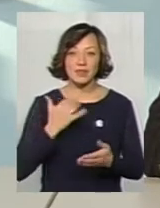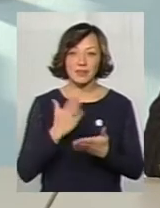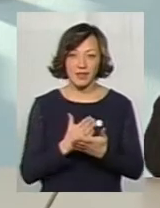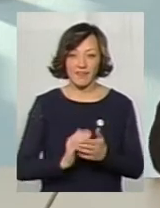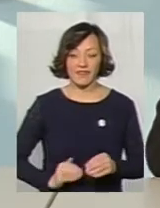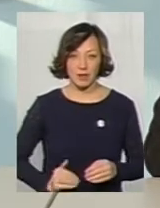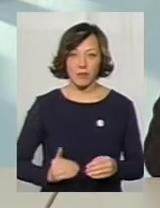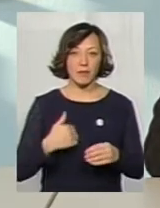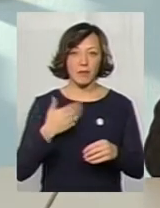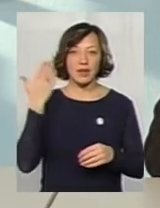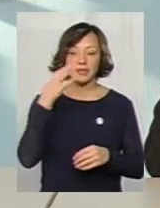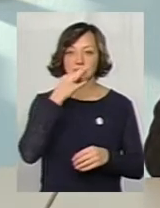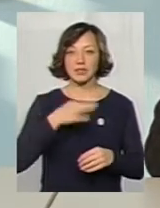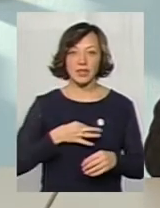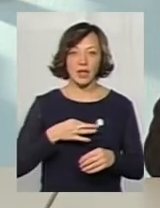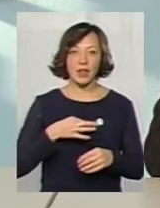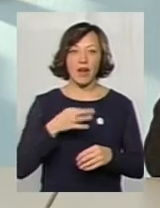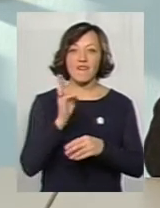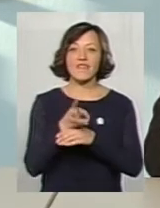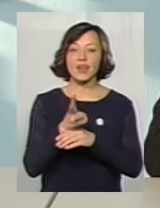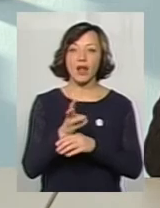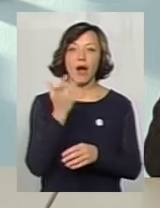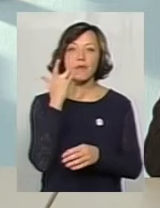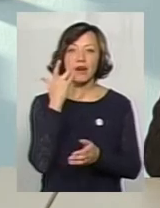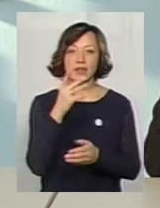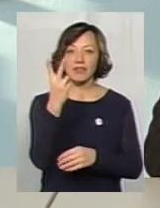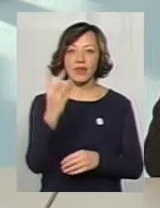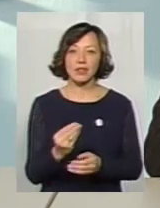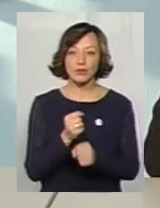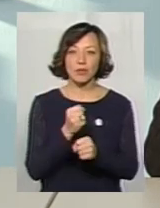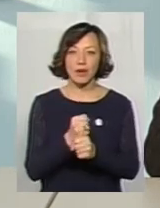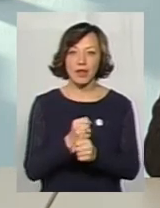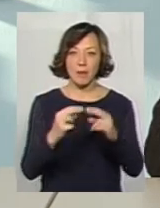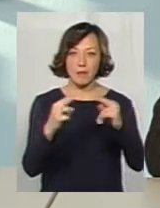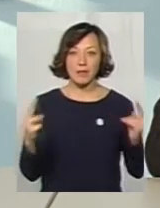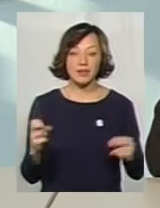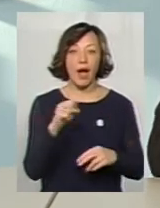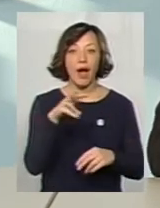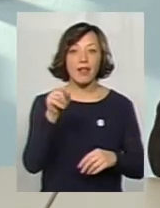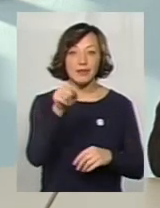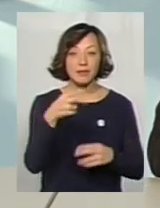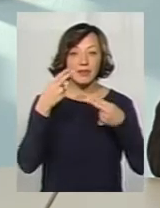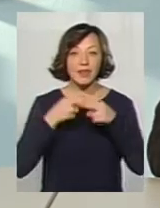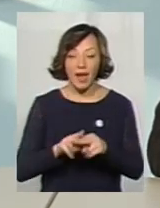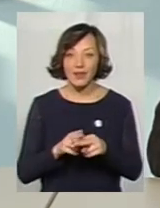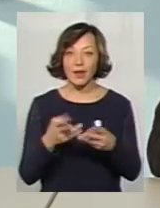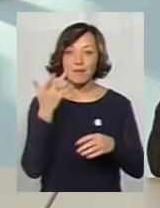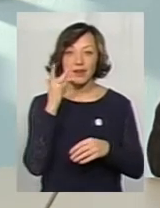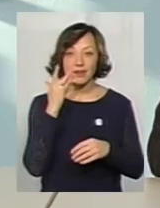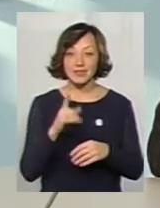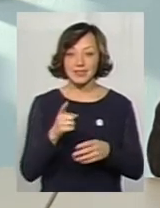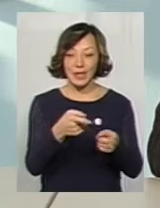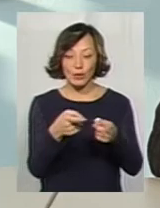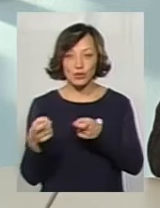підрядників, тому що мені колись скидали відео з Ютубу, як там американці за два дні зробили міст. Але там ту техніку, яку американці